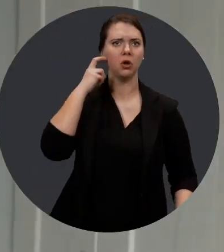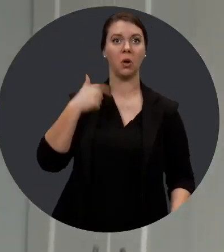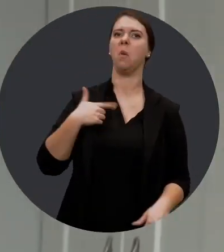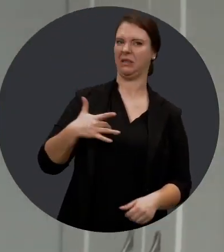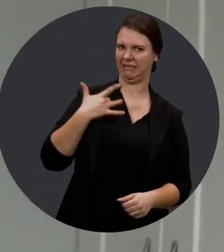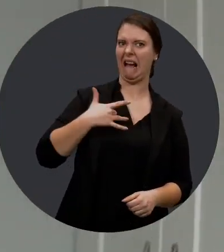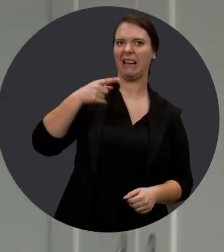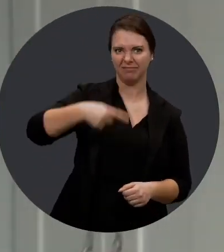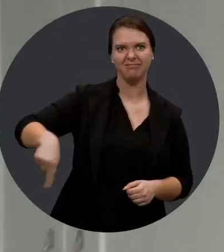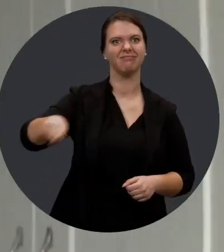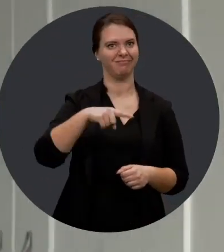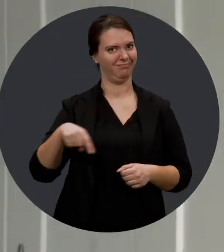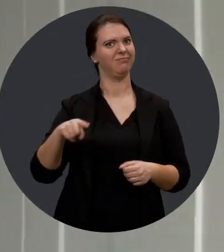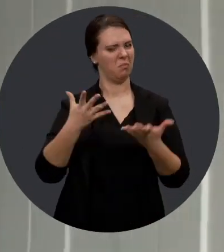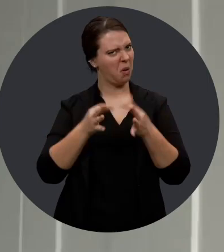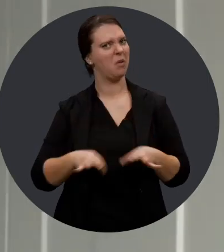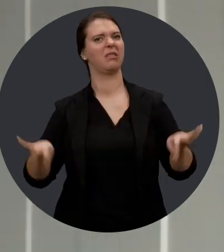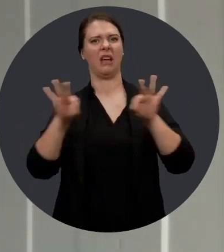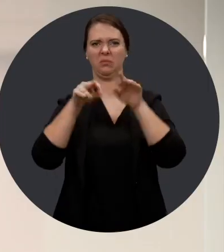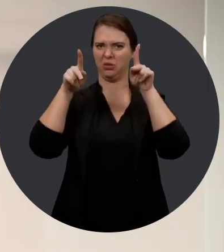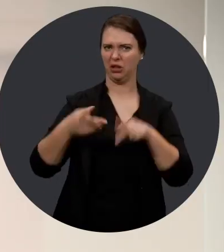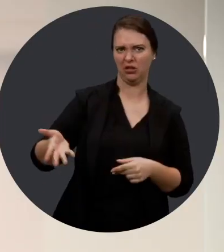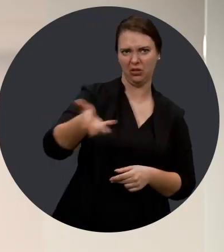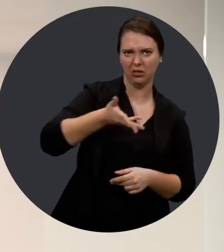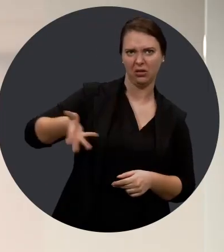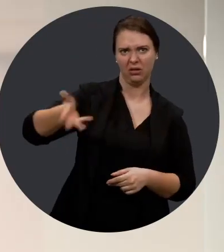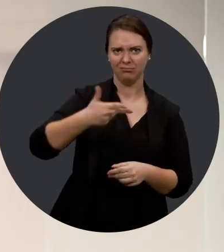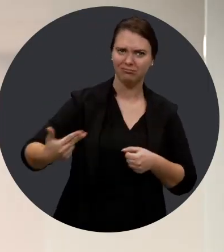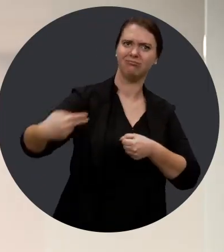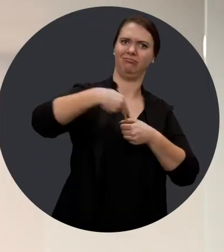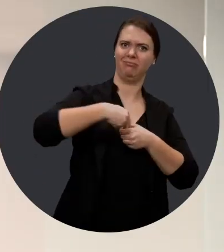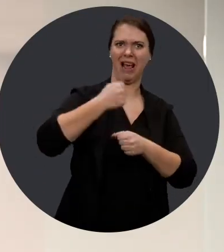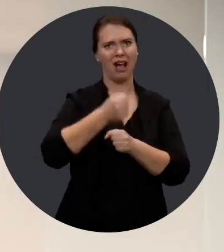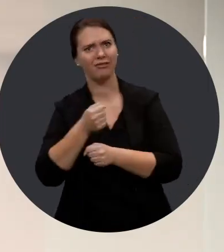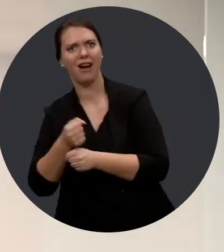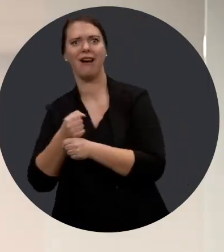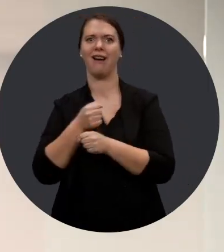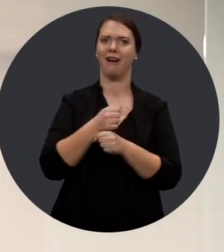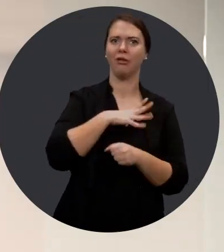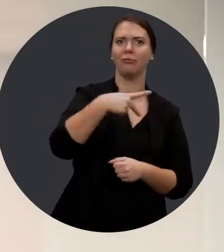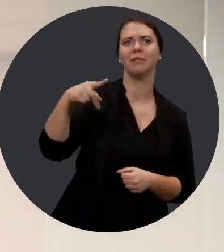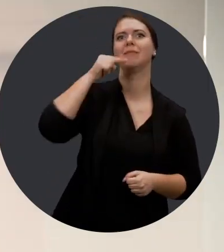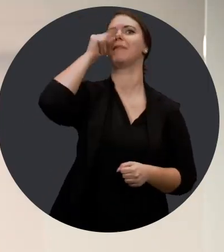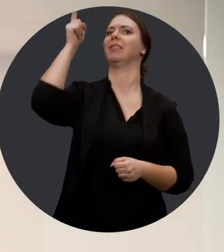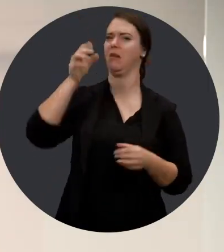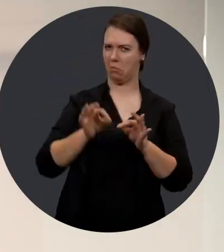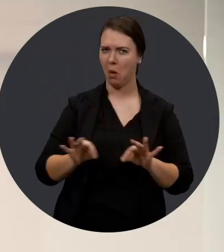organismes ou des cliniques comme Physio Verdun, qui sont conscients de l'importance pour ces individus-là de participer, de travailler, d'avoir leur indépendance,